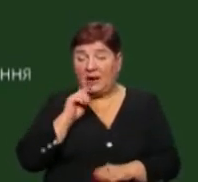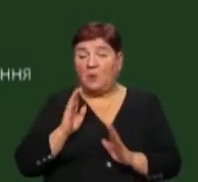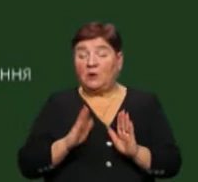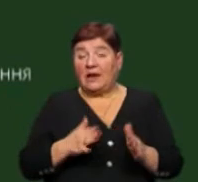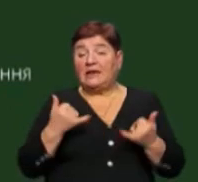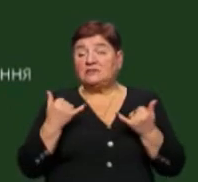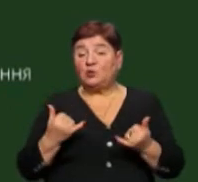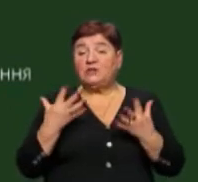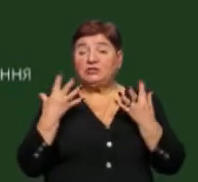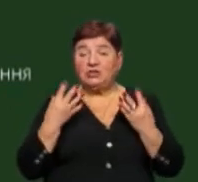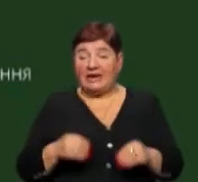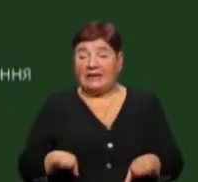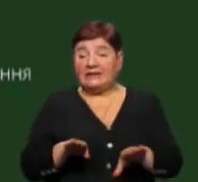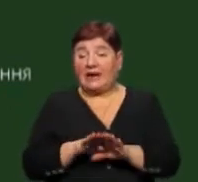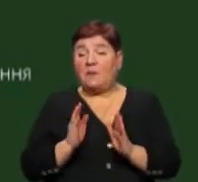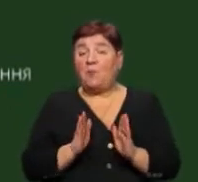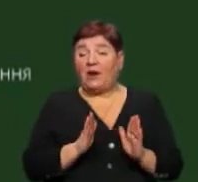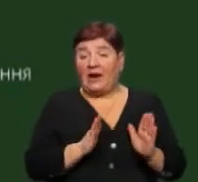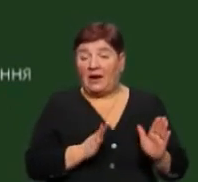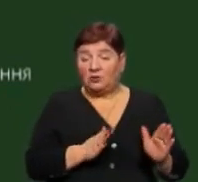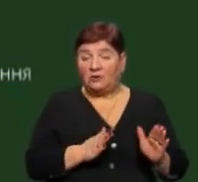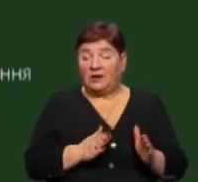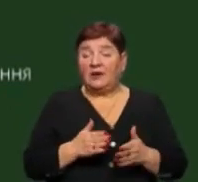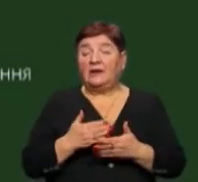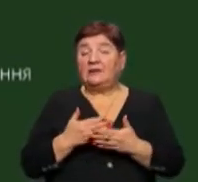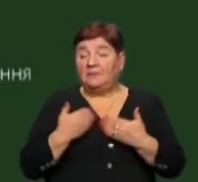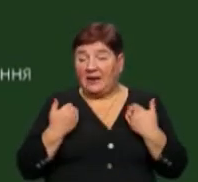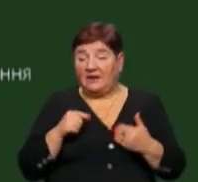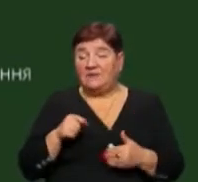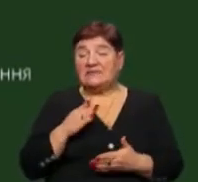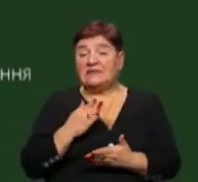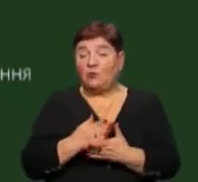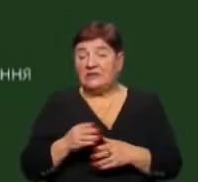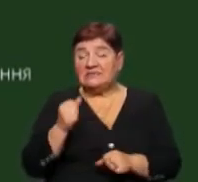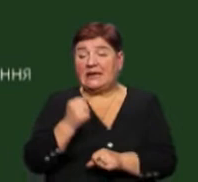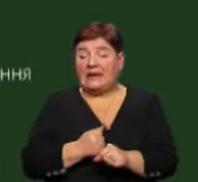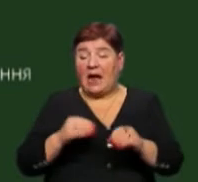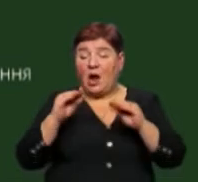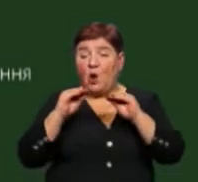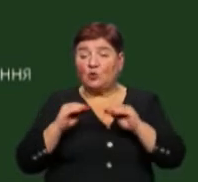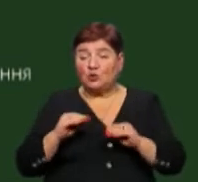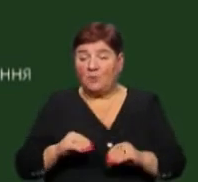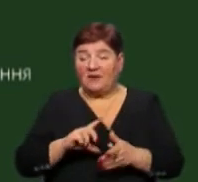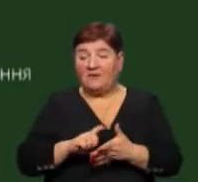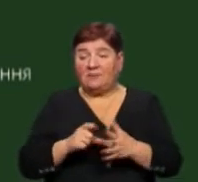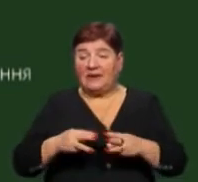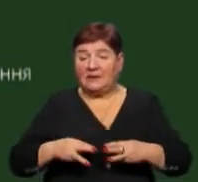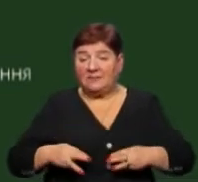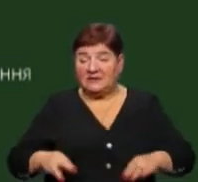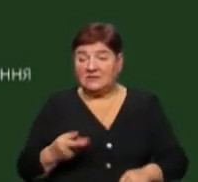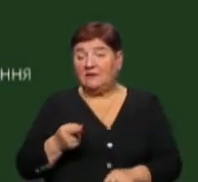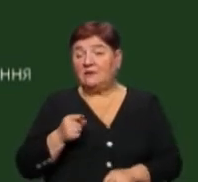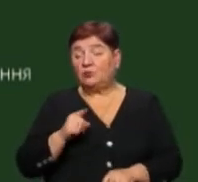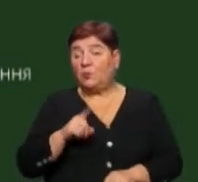порядок. На сьогоднішній день такий порядок відсутній, він знаходиться на розробці у Кабінеті міністрів України, тому